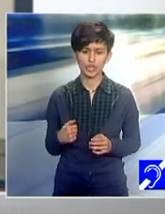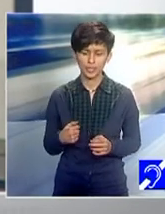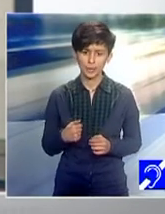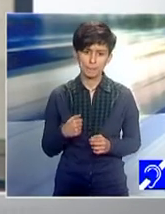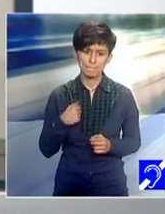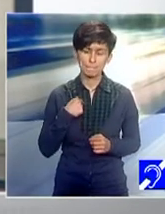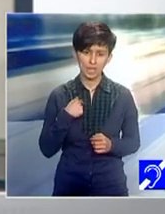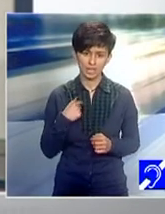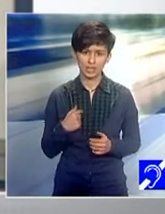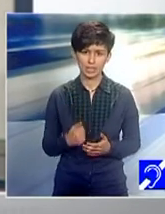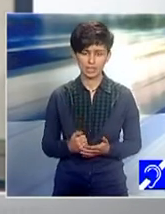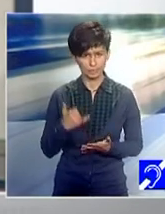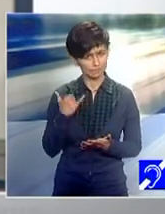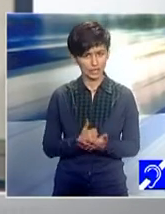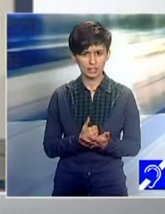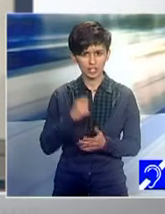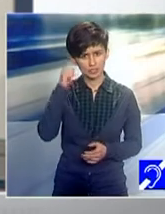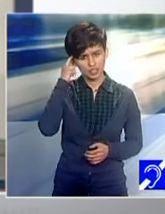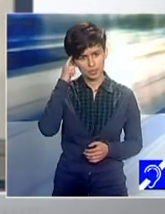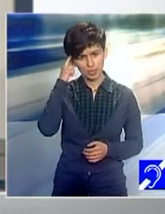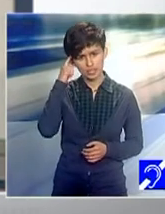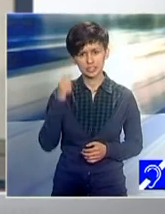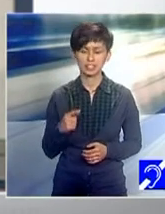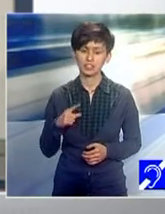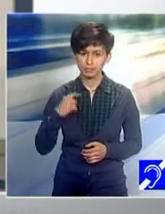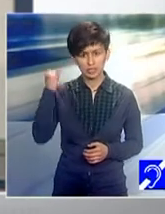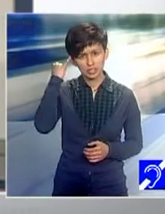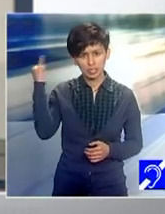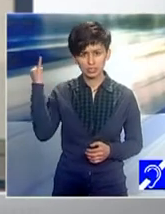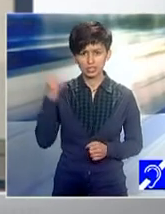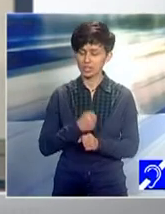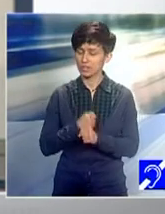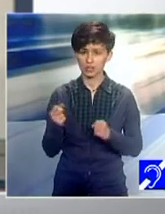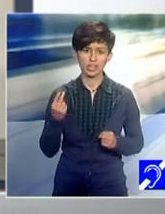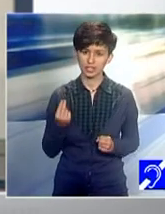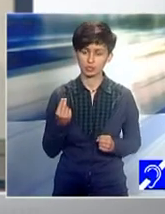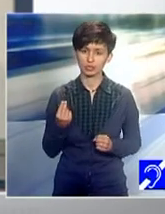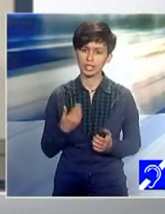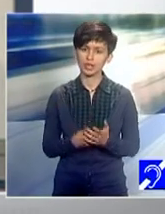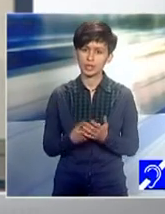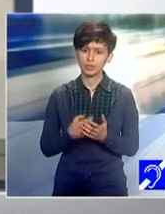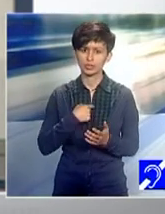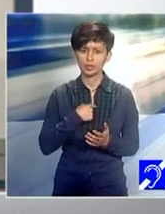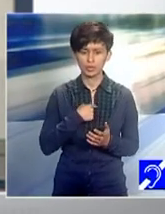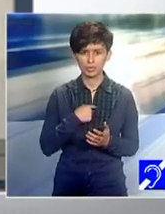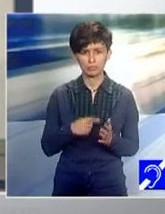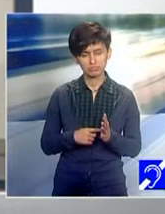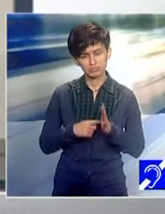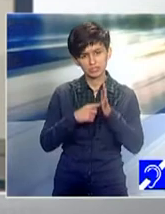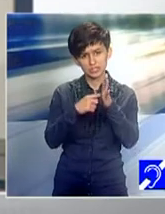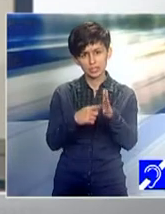Într-adevăr, m-am gândit că este o idee foarte bună, pentru că pot să împart cu tineri puțin